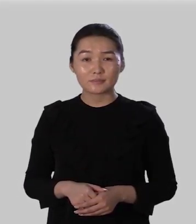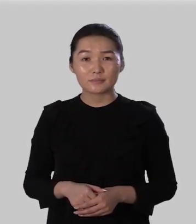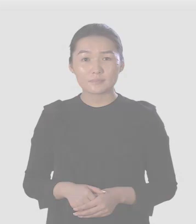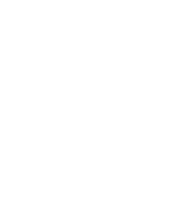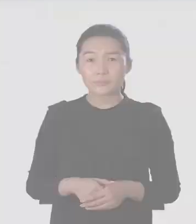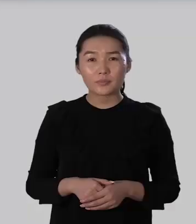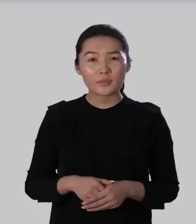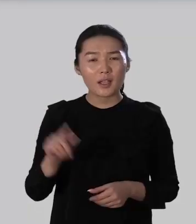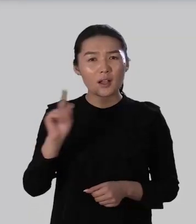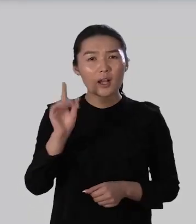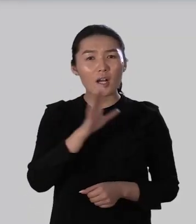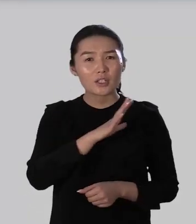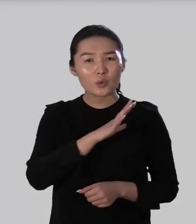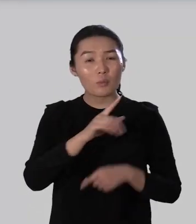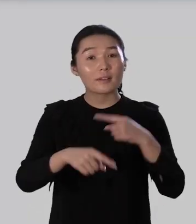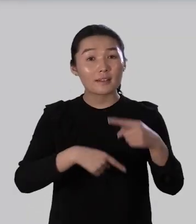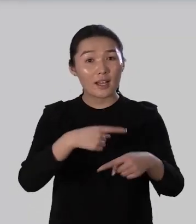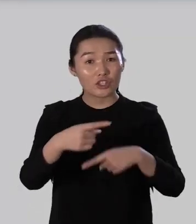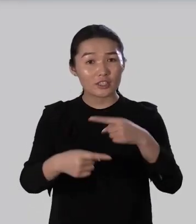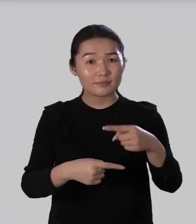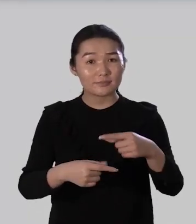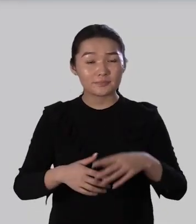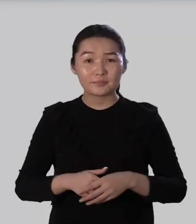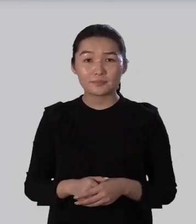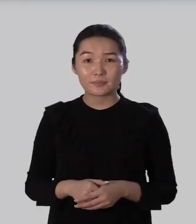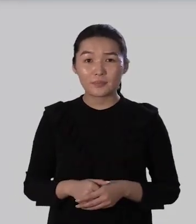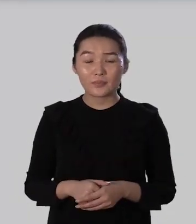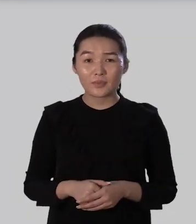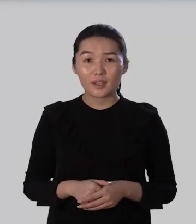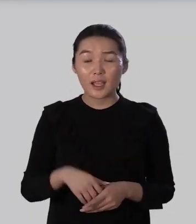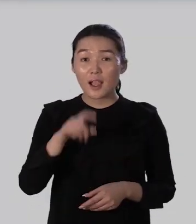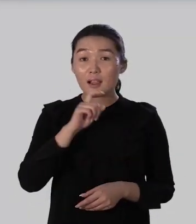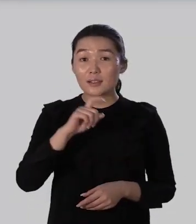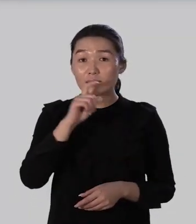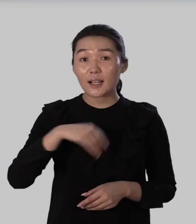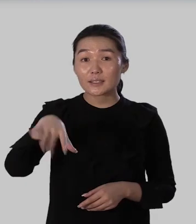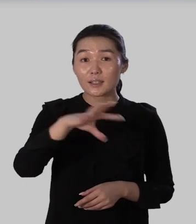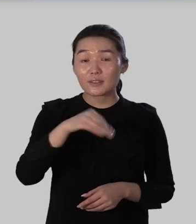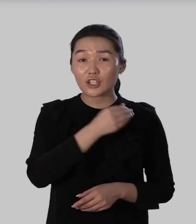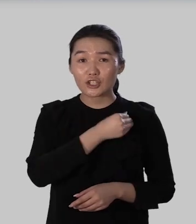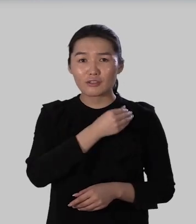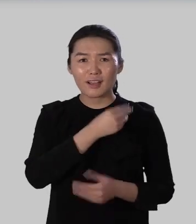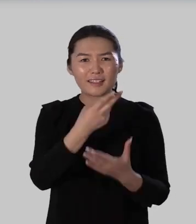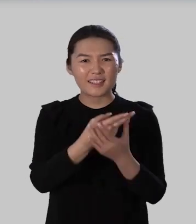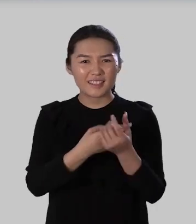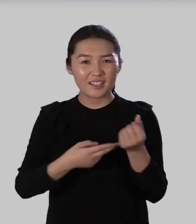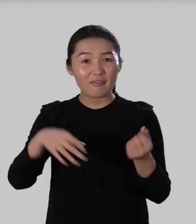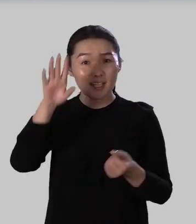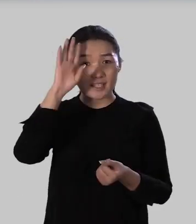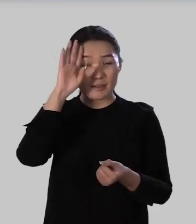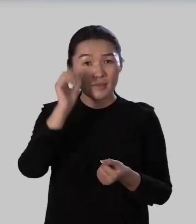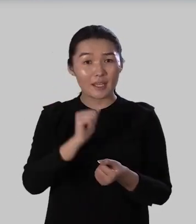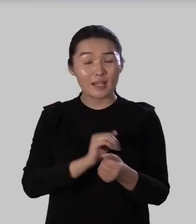а что было дальше в сказке все желания ленивого